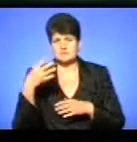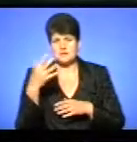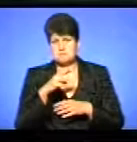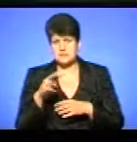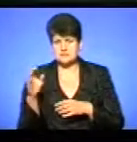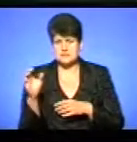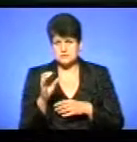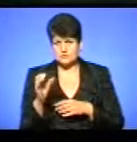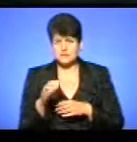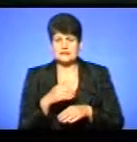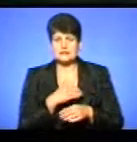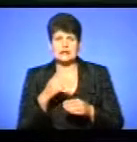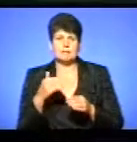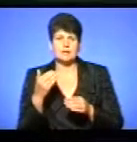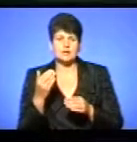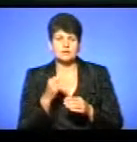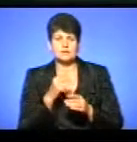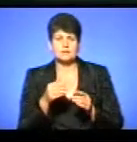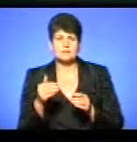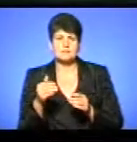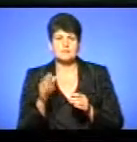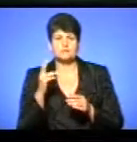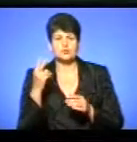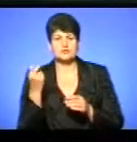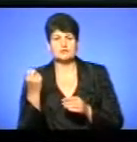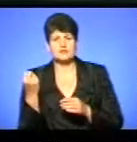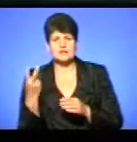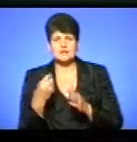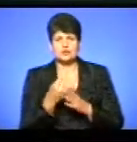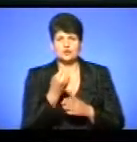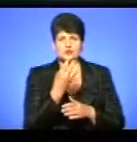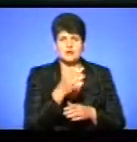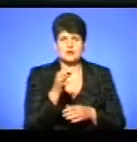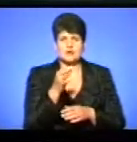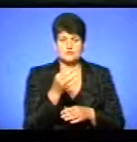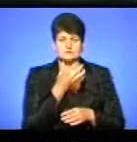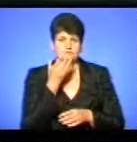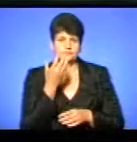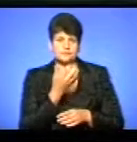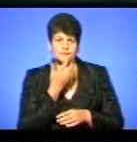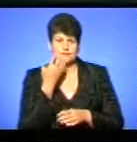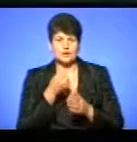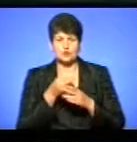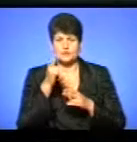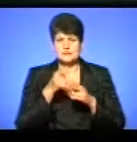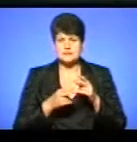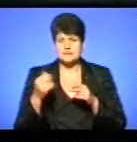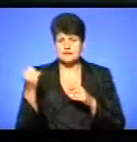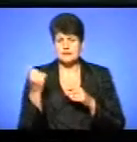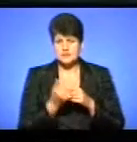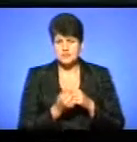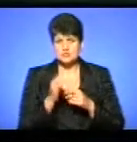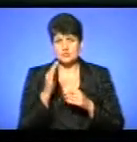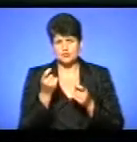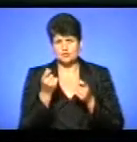за секунду. Температура повітря впродовж дня коливатиметься від 12 до 14 градусів вища нуля. До кінця тижня позначки термометра